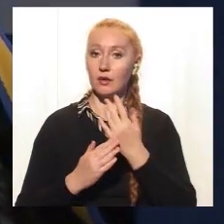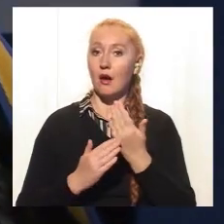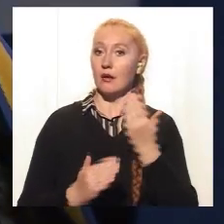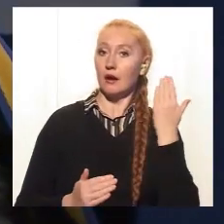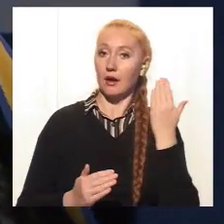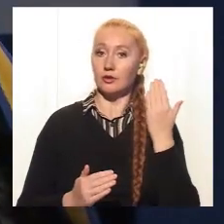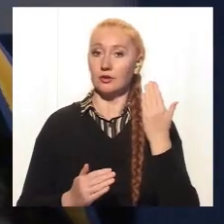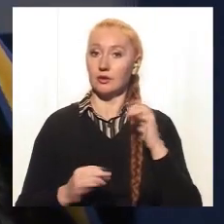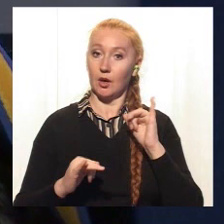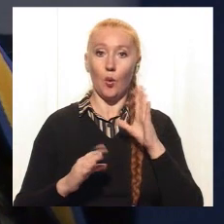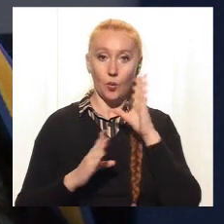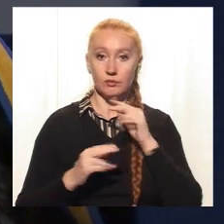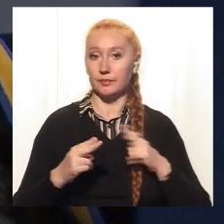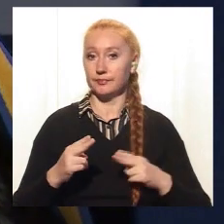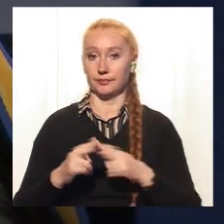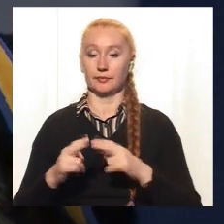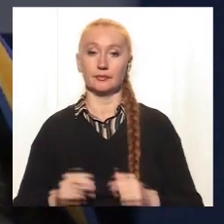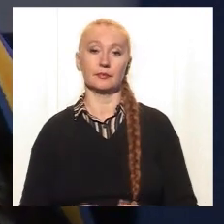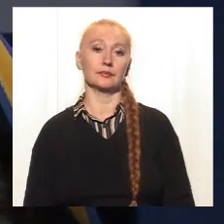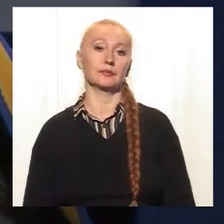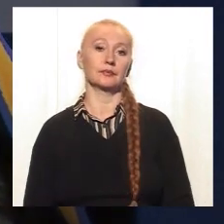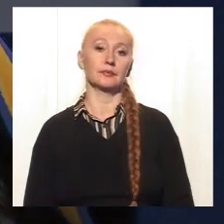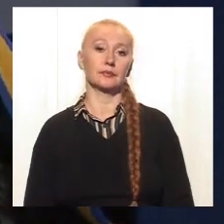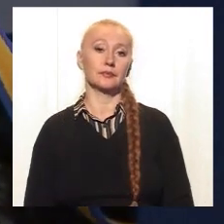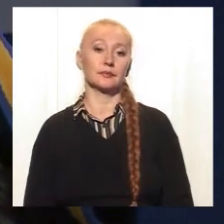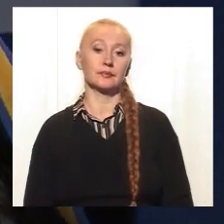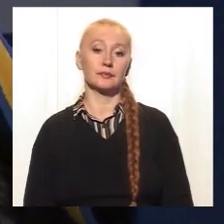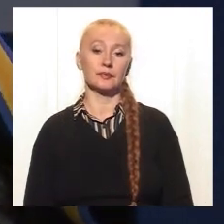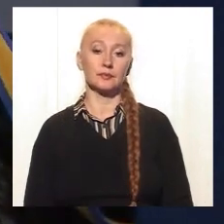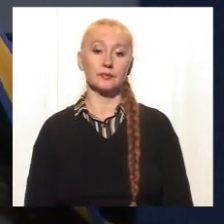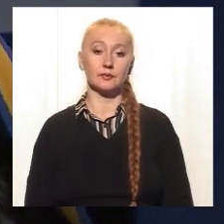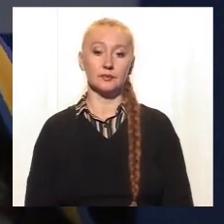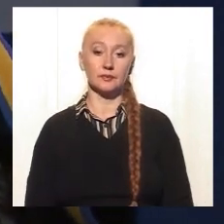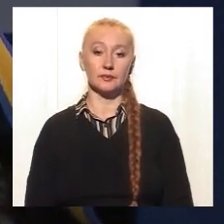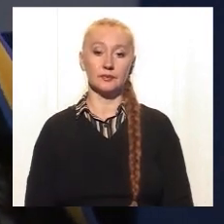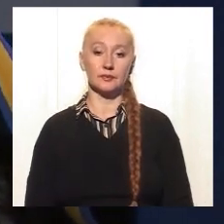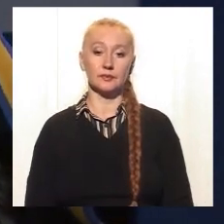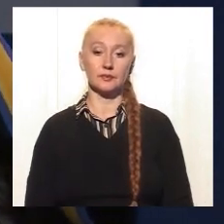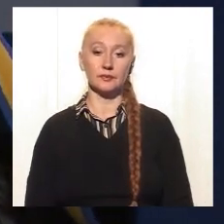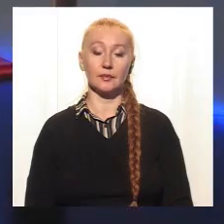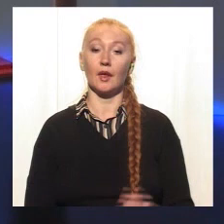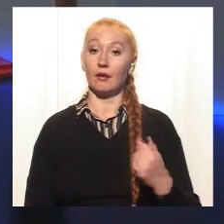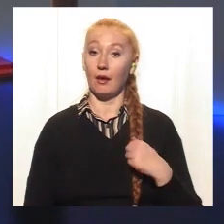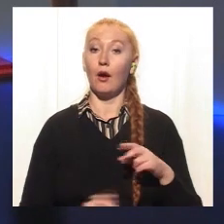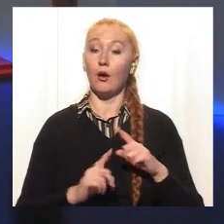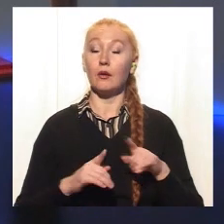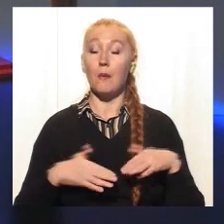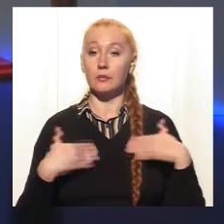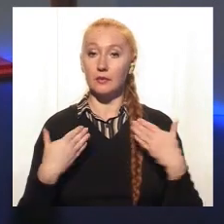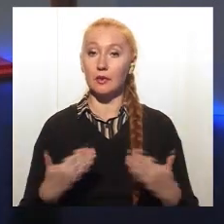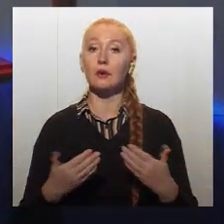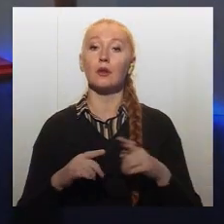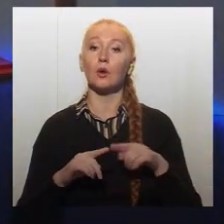раніше, ніж собака зробить. І я особисто пропоную